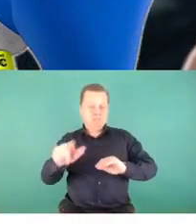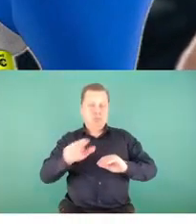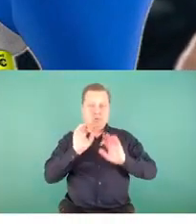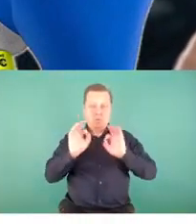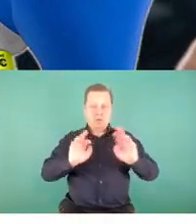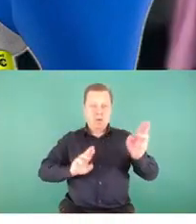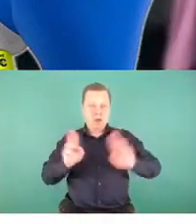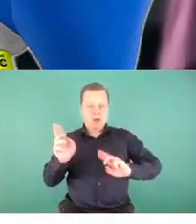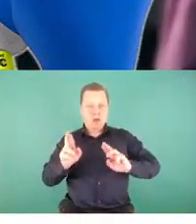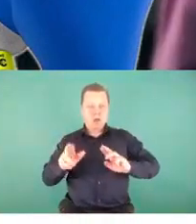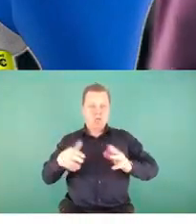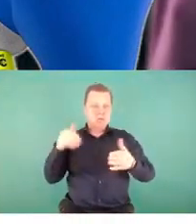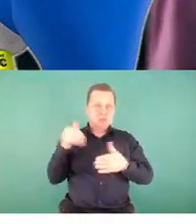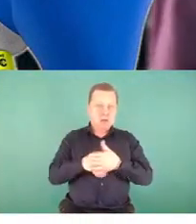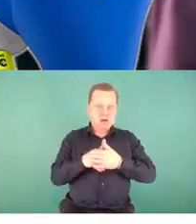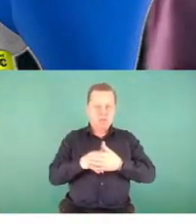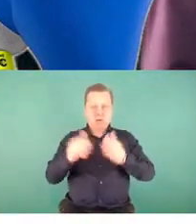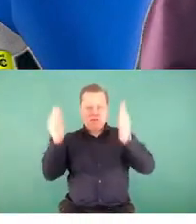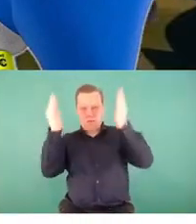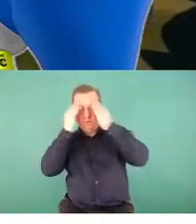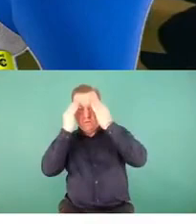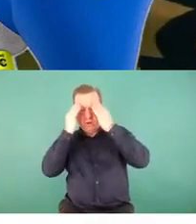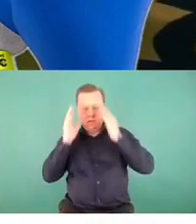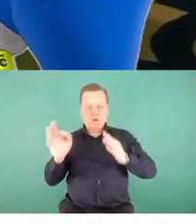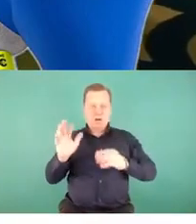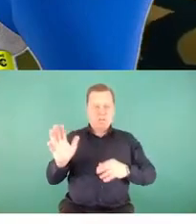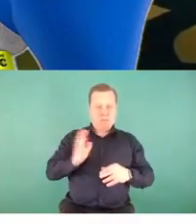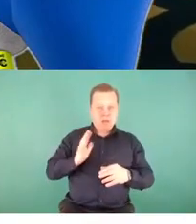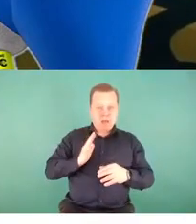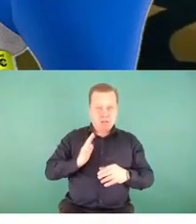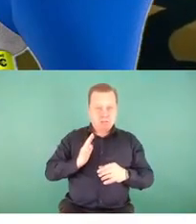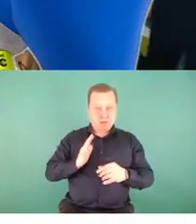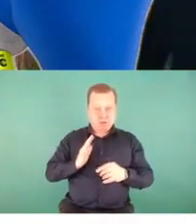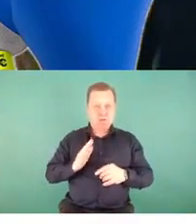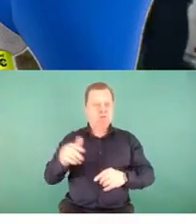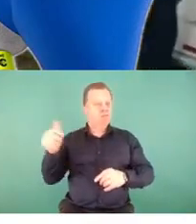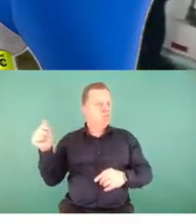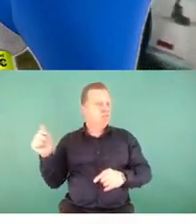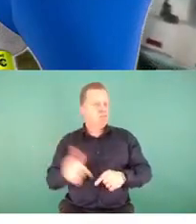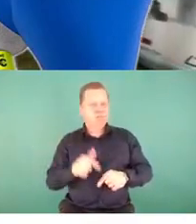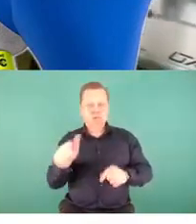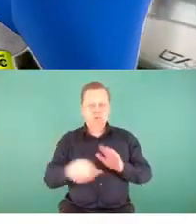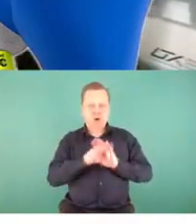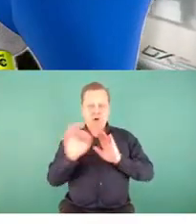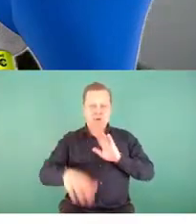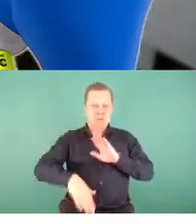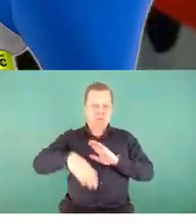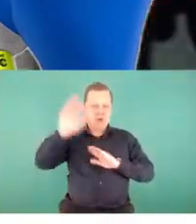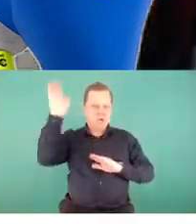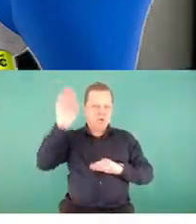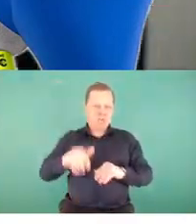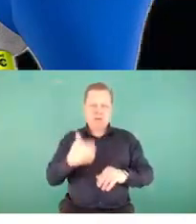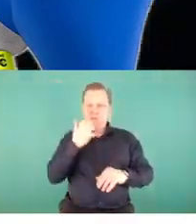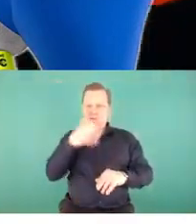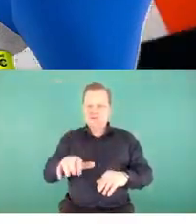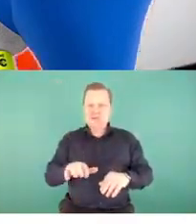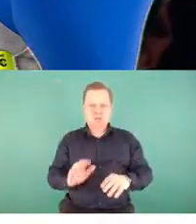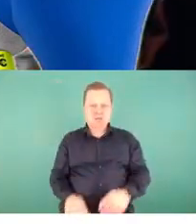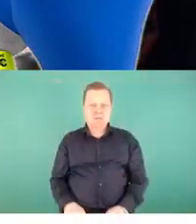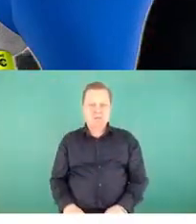postaw i uświadamianie w zakresie dbania o bezpieczeństwo powinny nastąpić na możliwie wczesnym etapie edukacji.